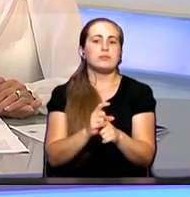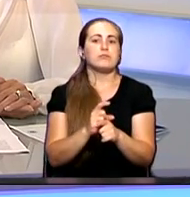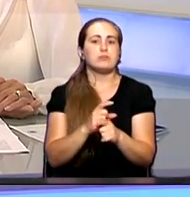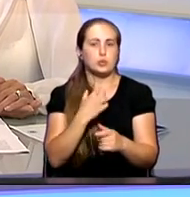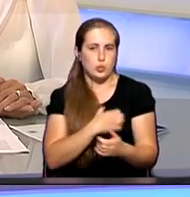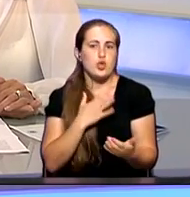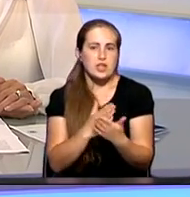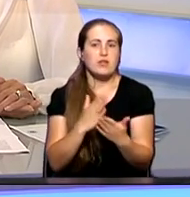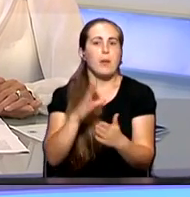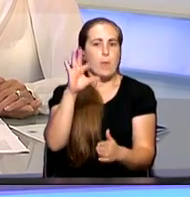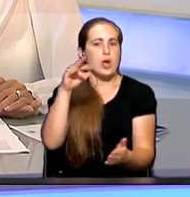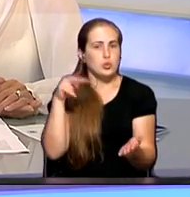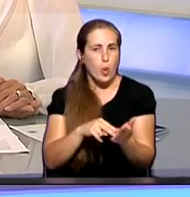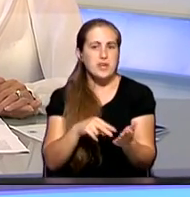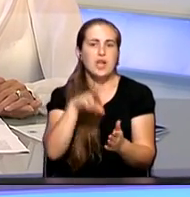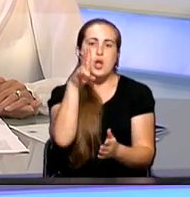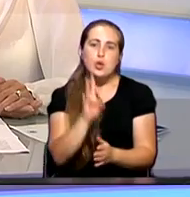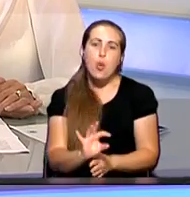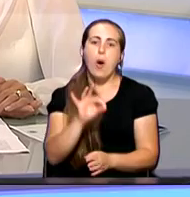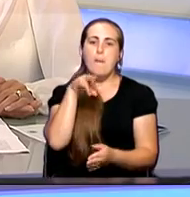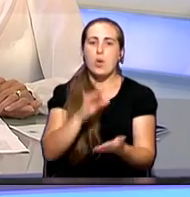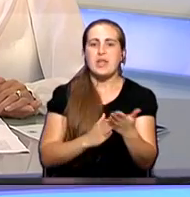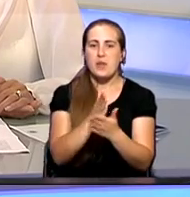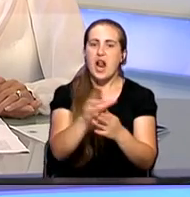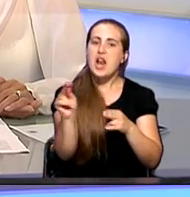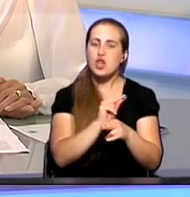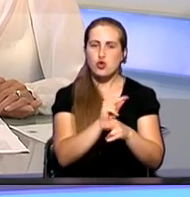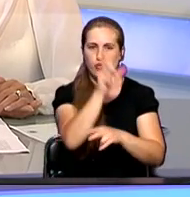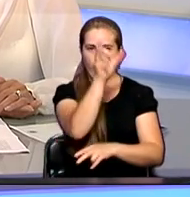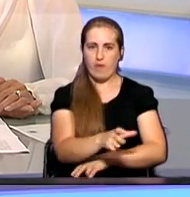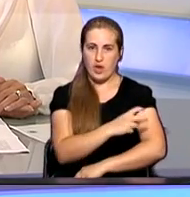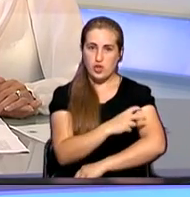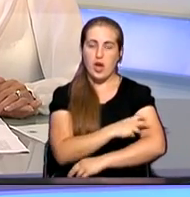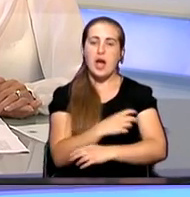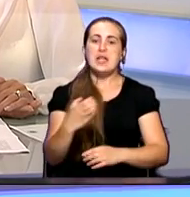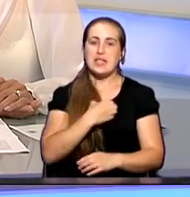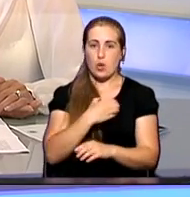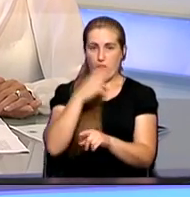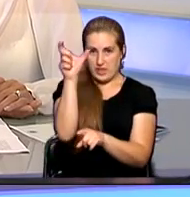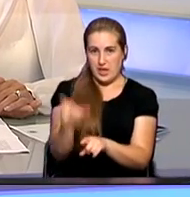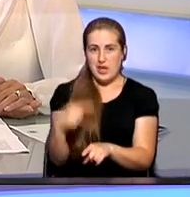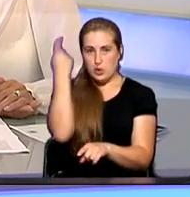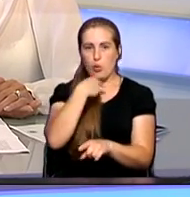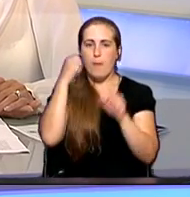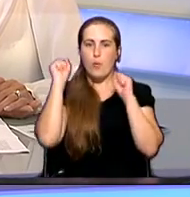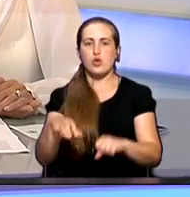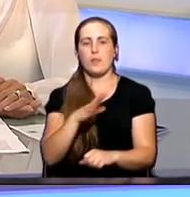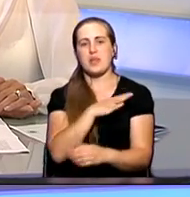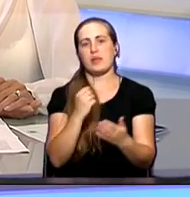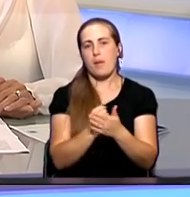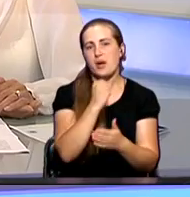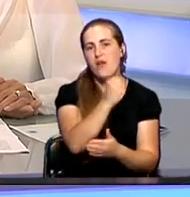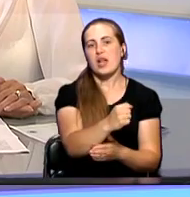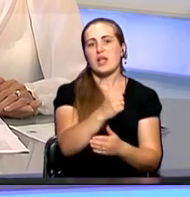по стоимости. Но по направлению лечащего врача застрахованное лицо может быть направлено в федеральные